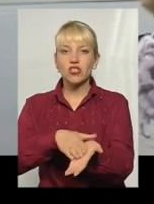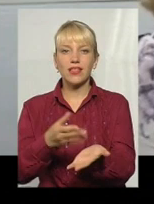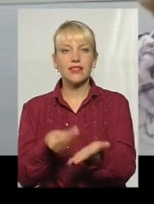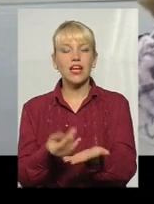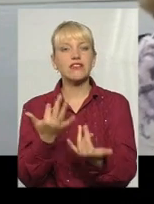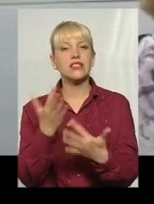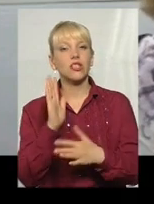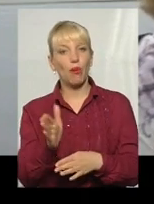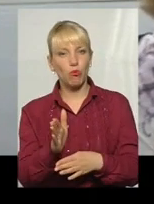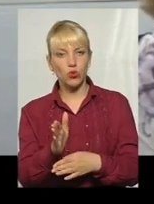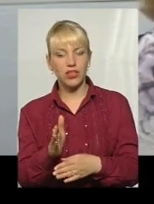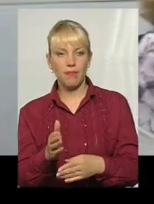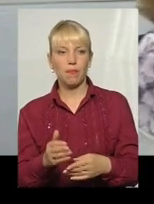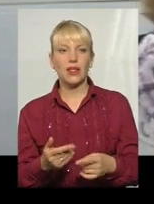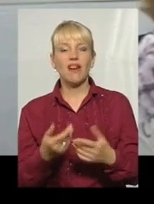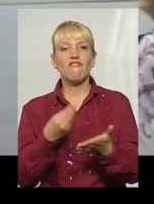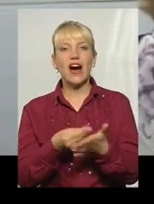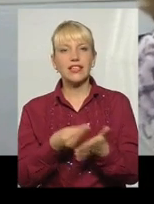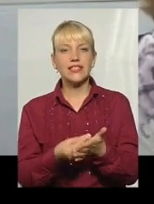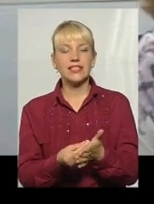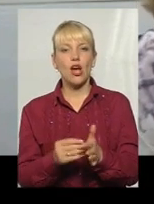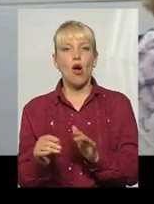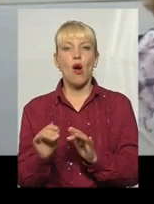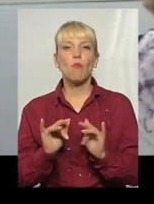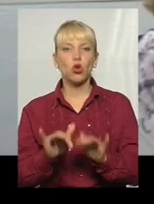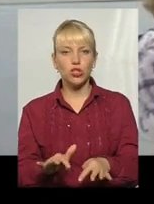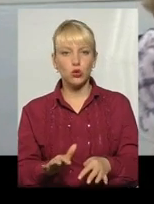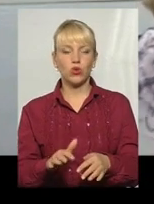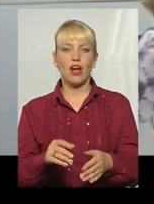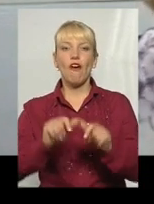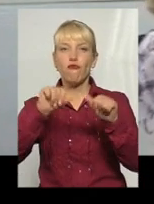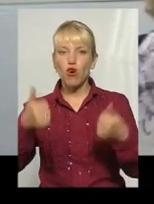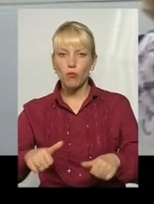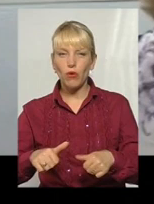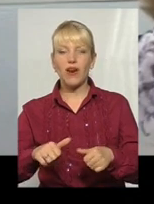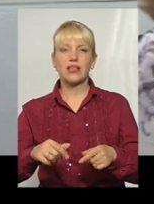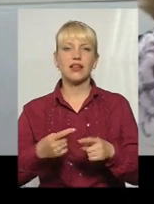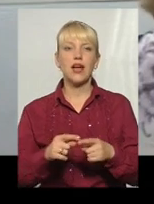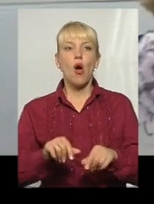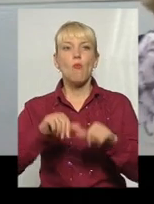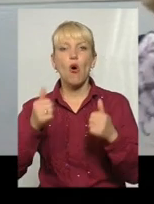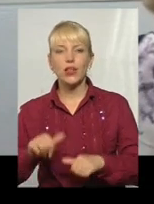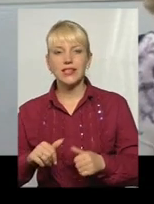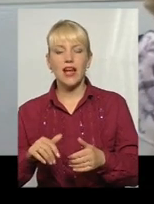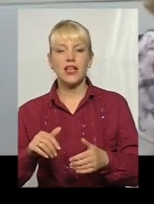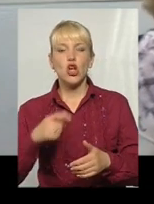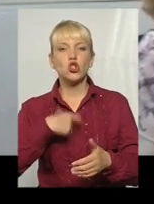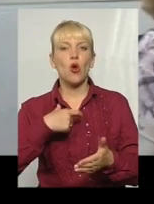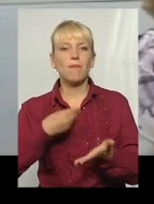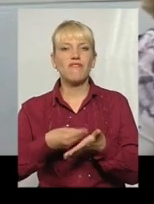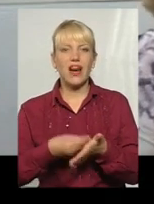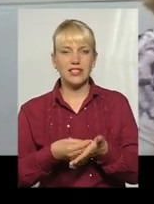скільки вона буде, визначати вартість процедури, формувати модель розрахунку собівартості медичної послуги,